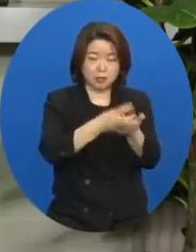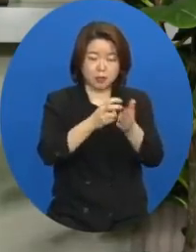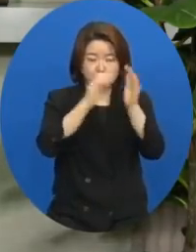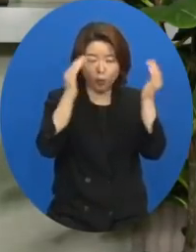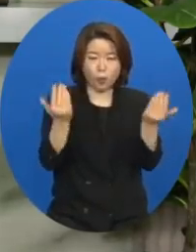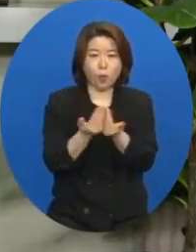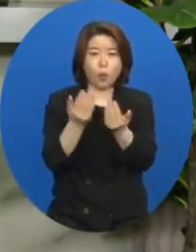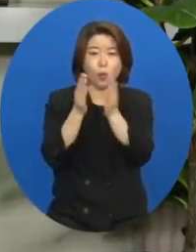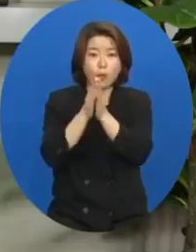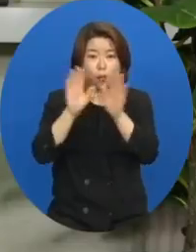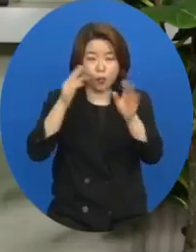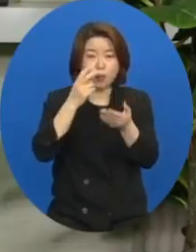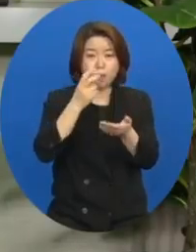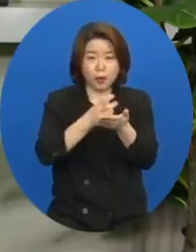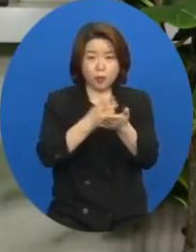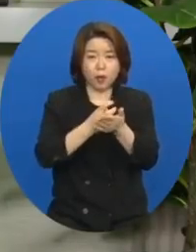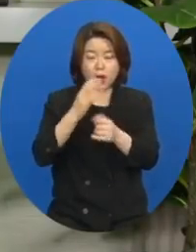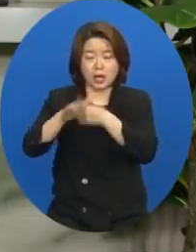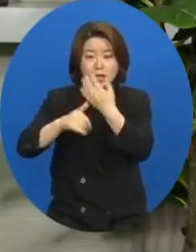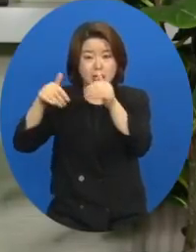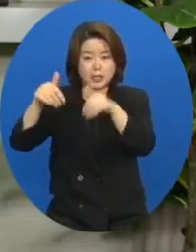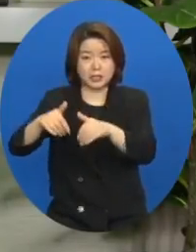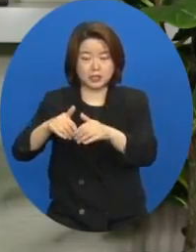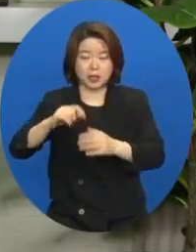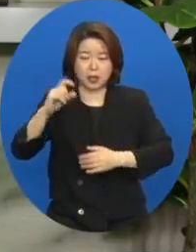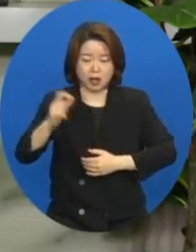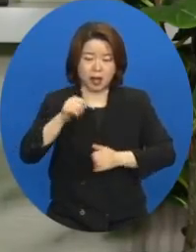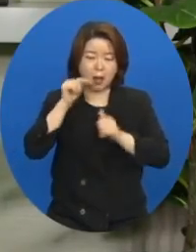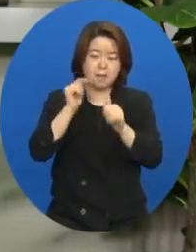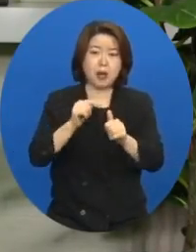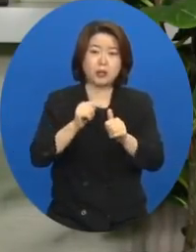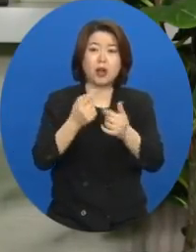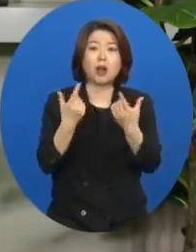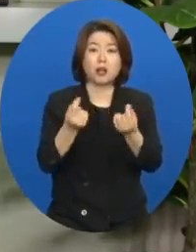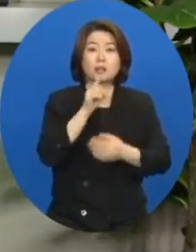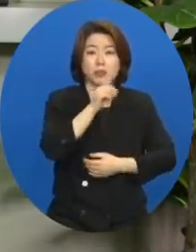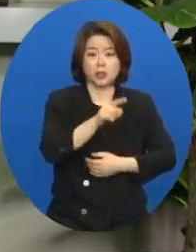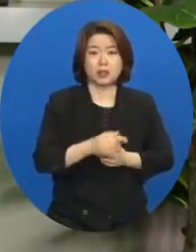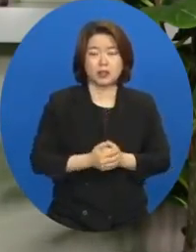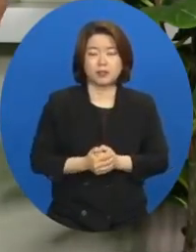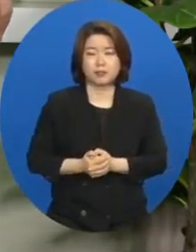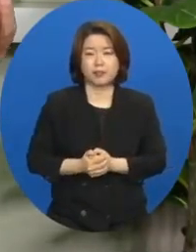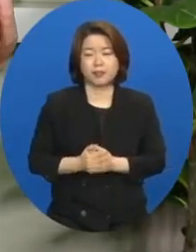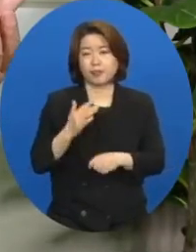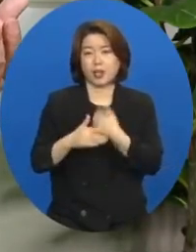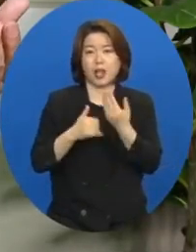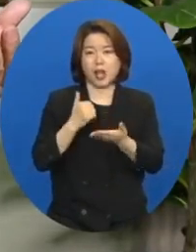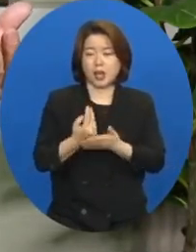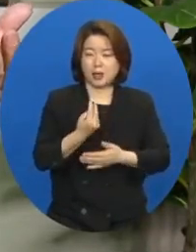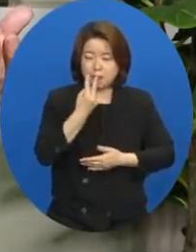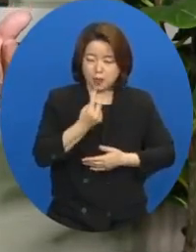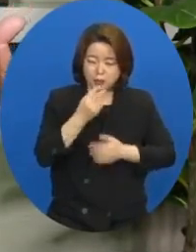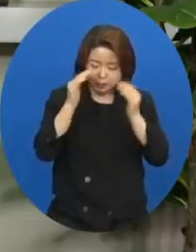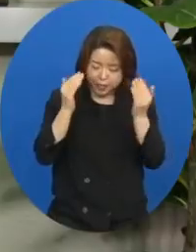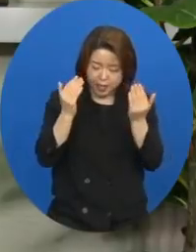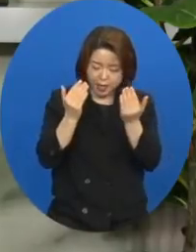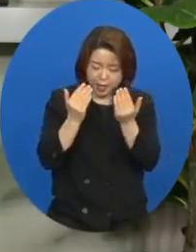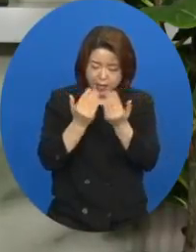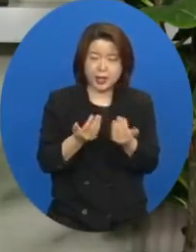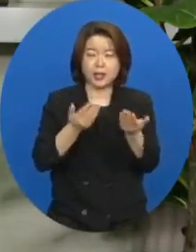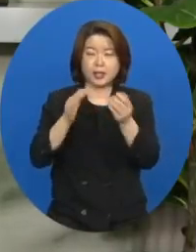율법과 선지자의 강령이니라. 아멘입니다. 하나님을 목숨을 다하여 사랑하고